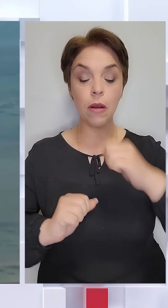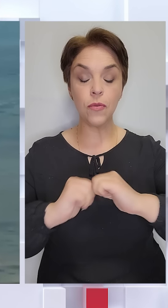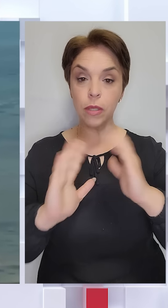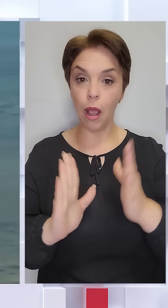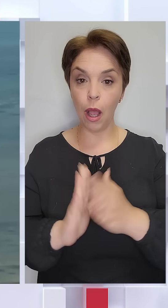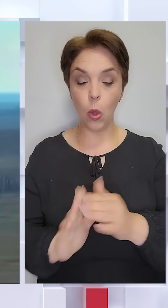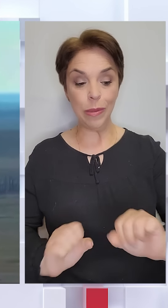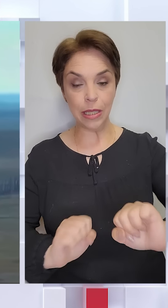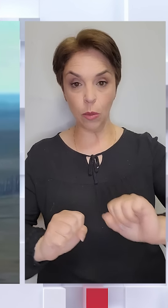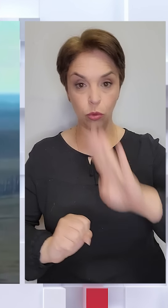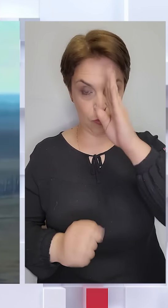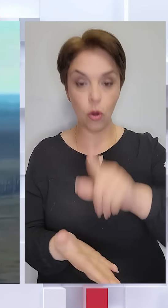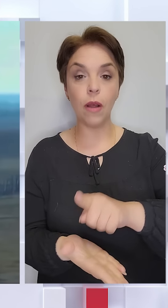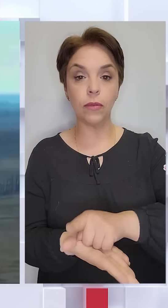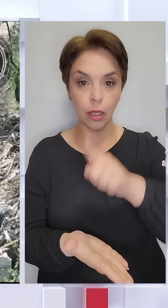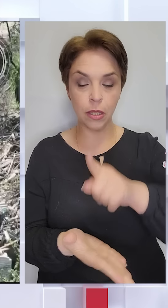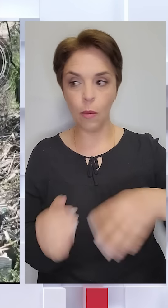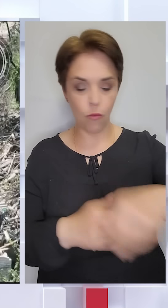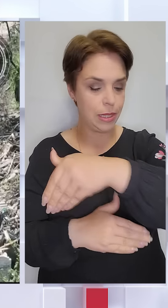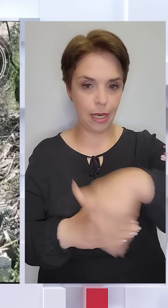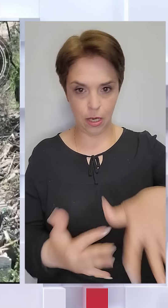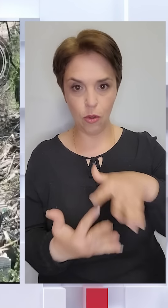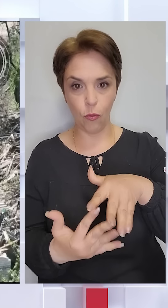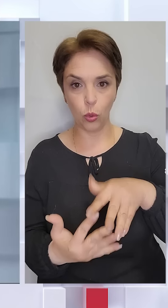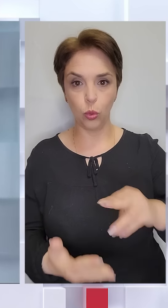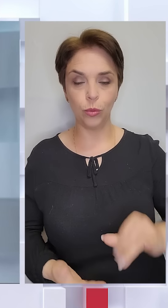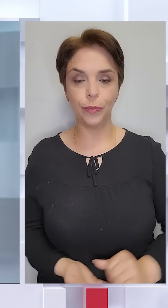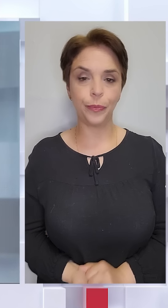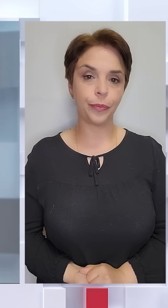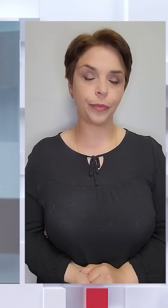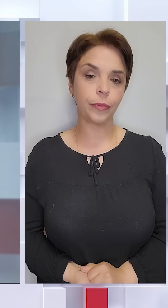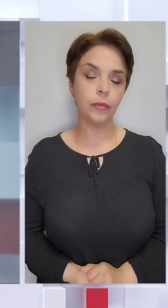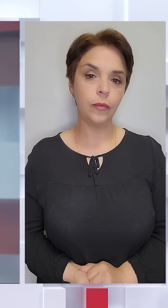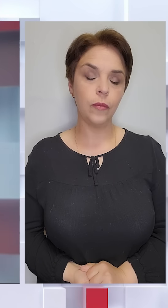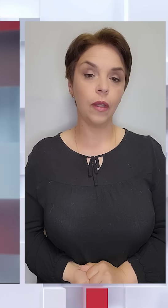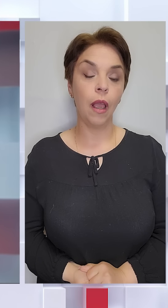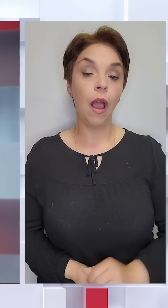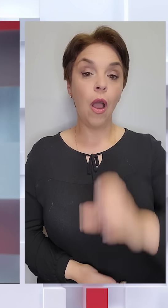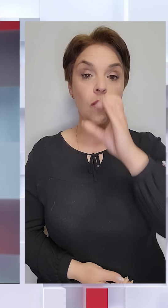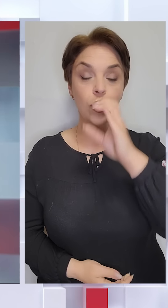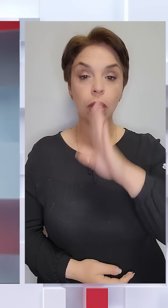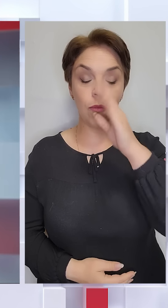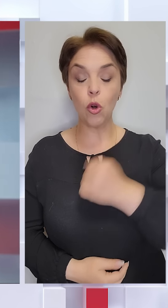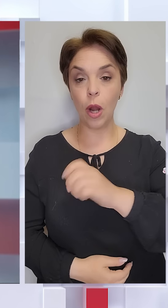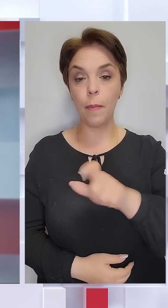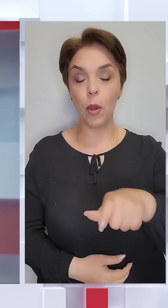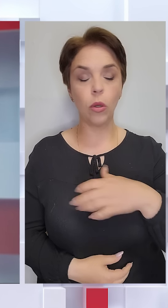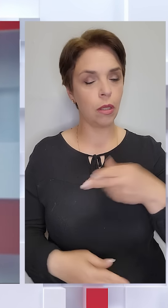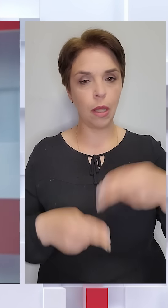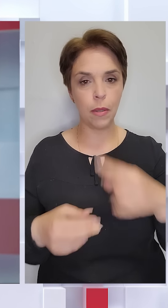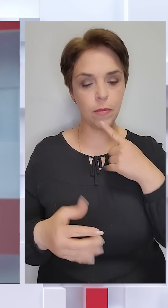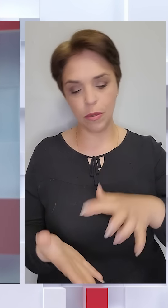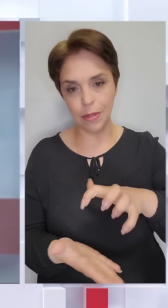стримувати ворога вдається по всій лінії фронту. У Вовчанську ворожа піхота не припиняє спроб